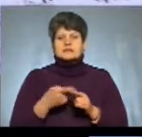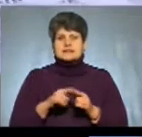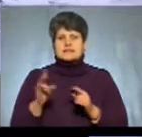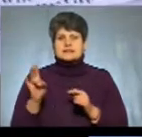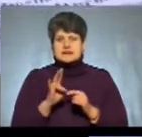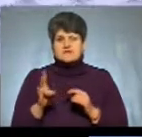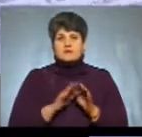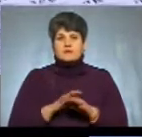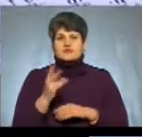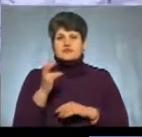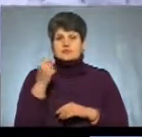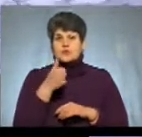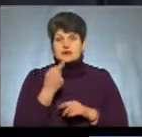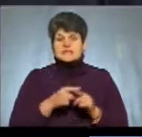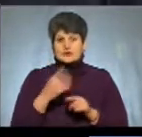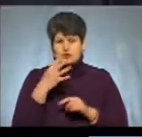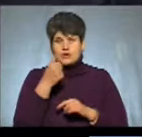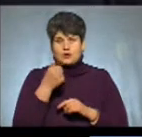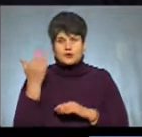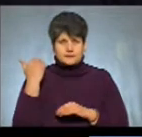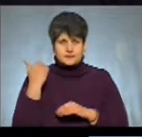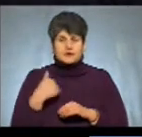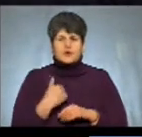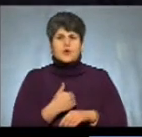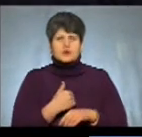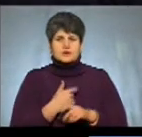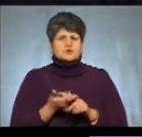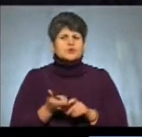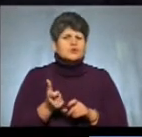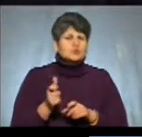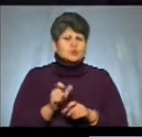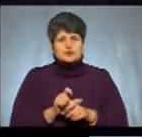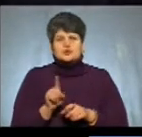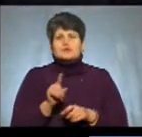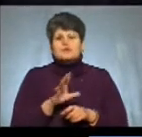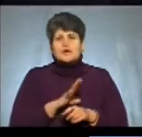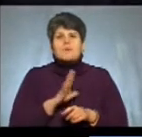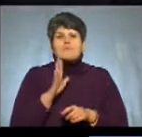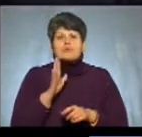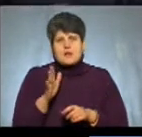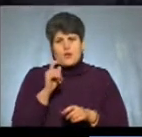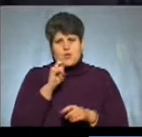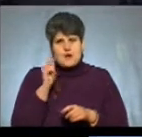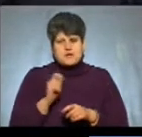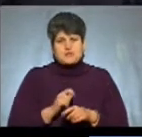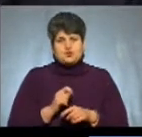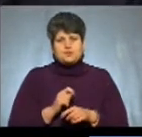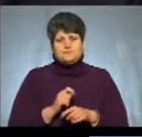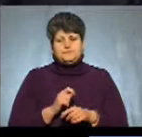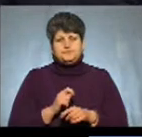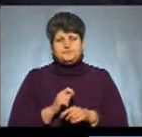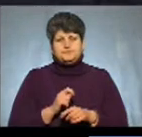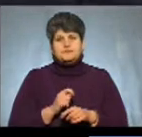200 років. Це 4 роки тому. Я хотів дуже, щоб вона була такі українською, бо